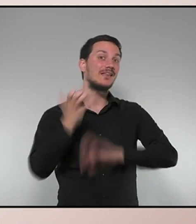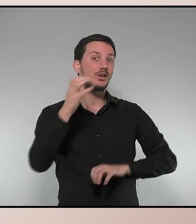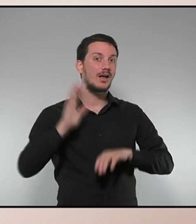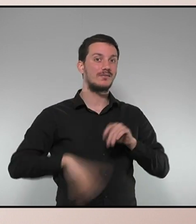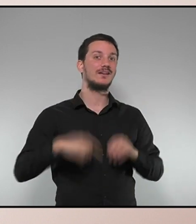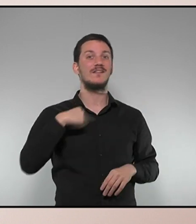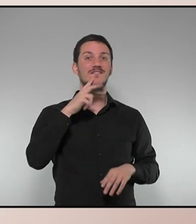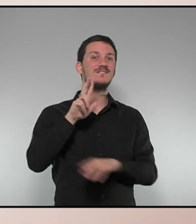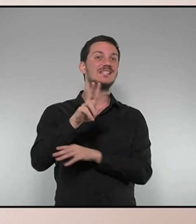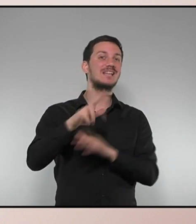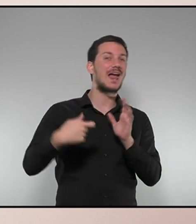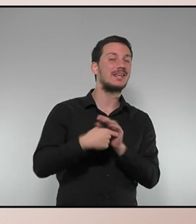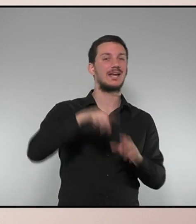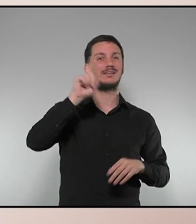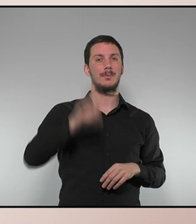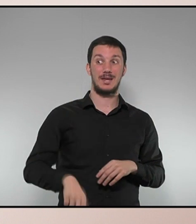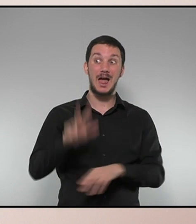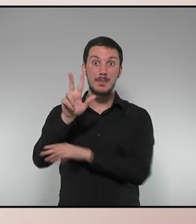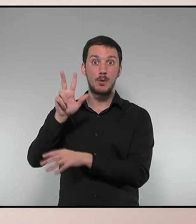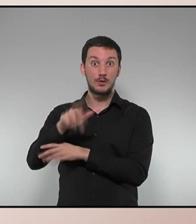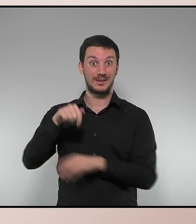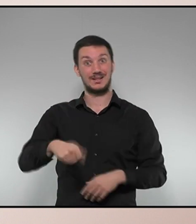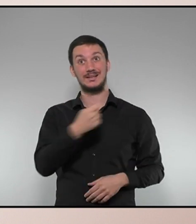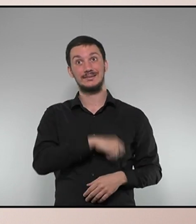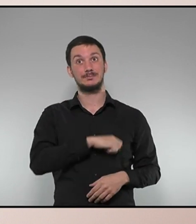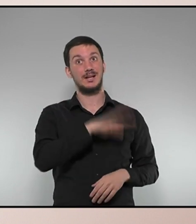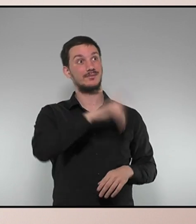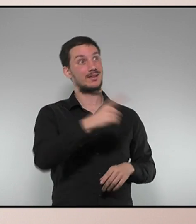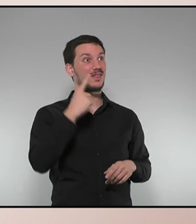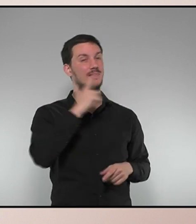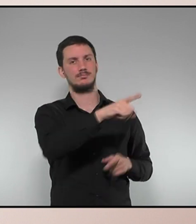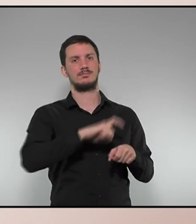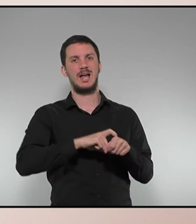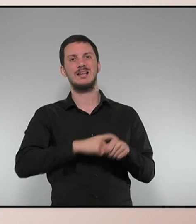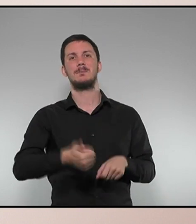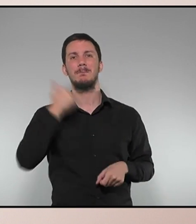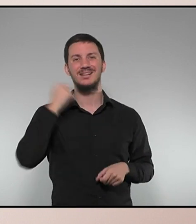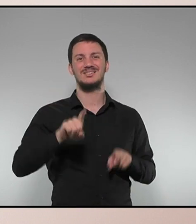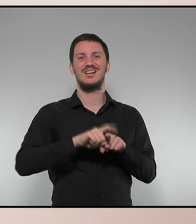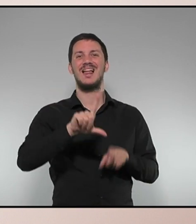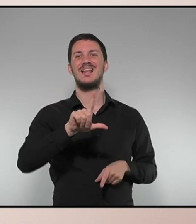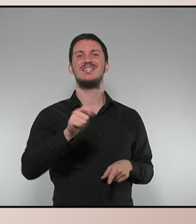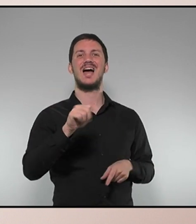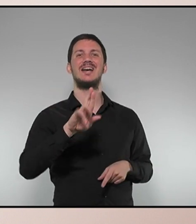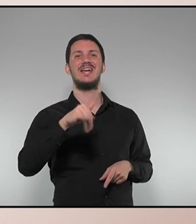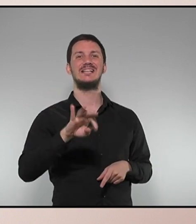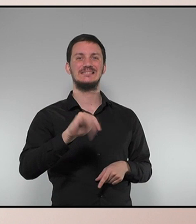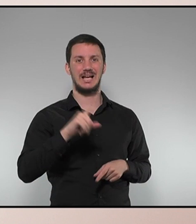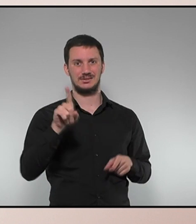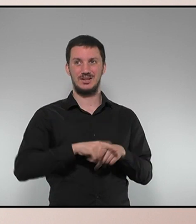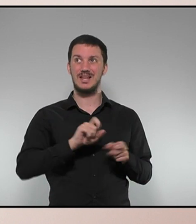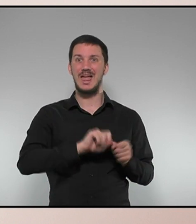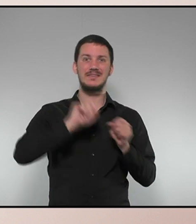Fiscalia i a'Advocacia de l'Estat sent més llarenistes que llarena exigint que s'apliqui el nou tipus penal contra els exiliats.